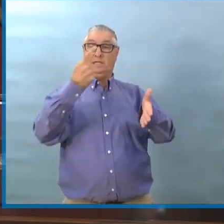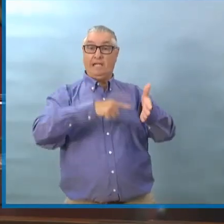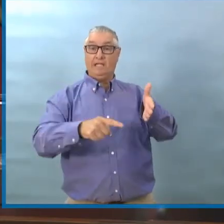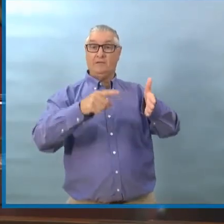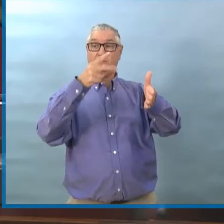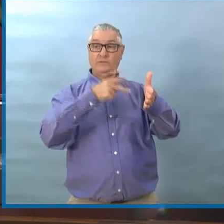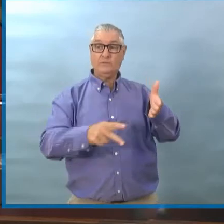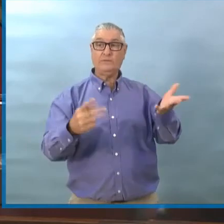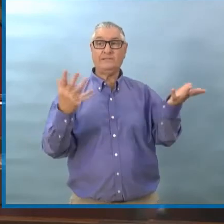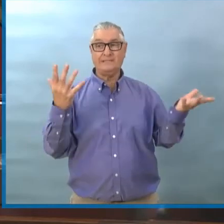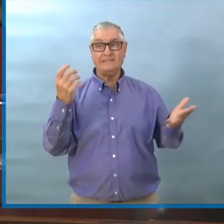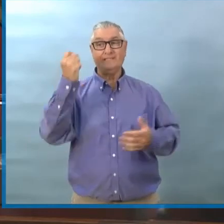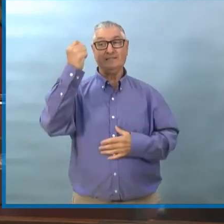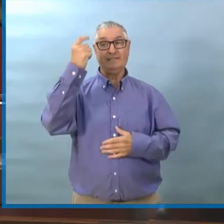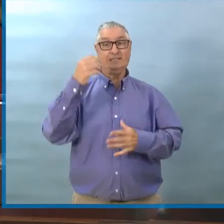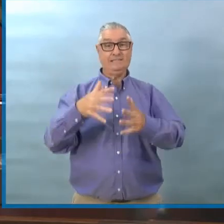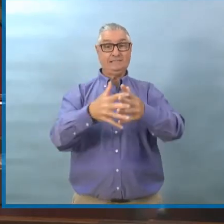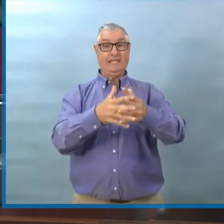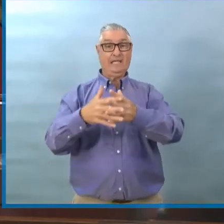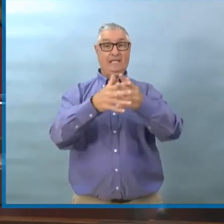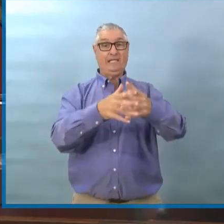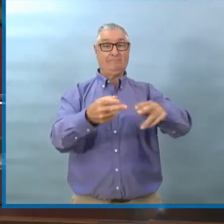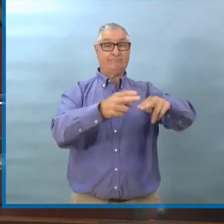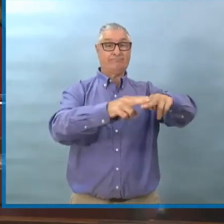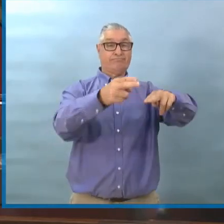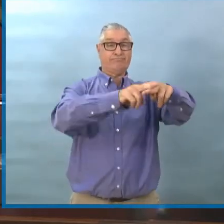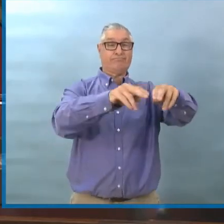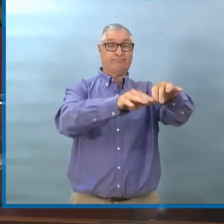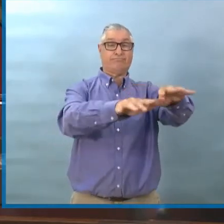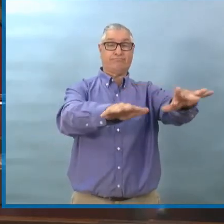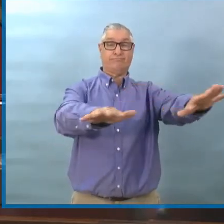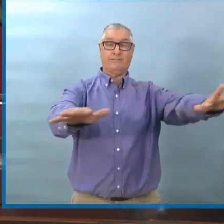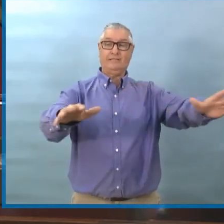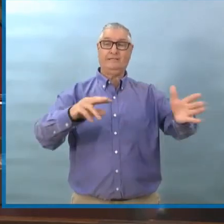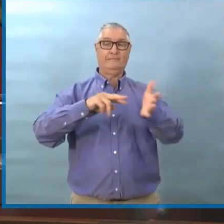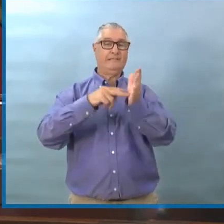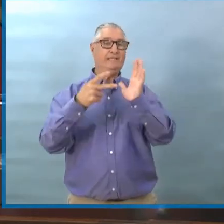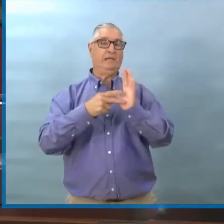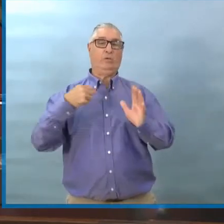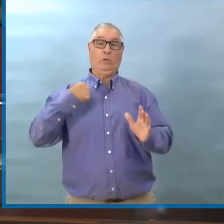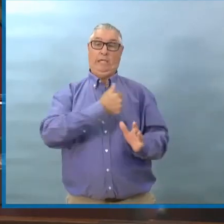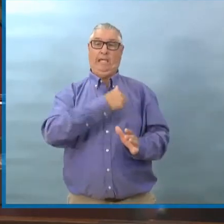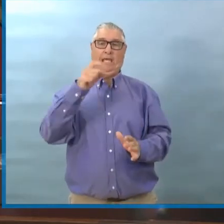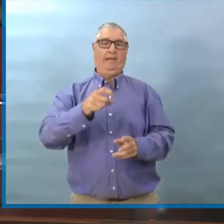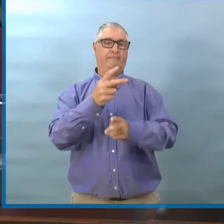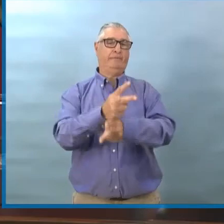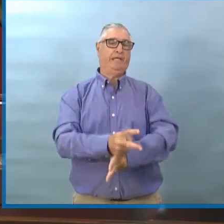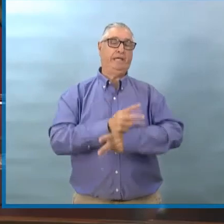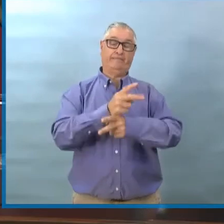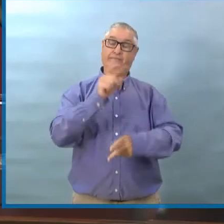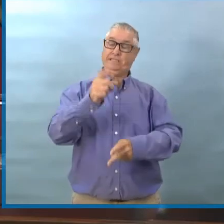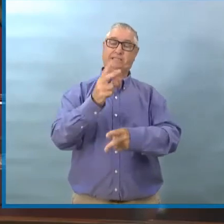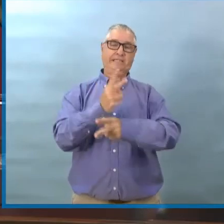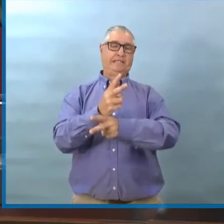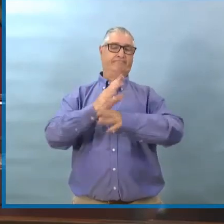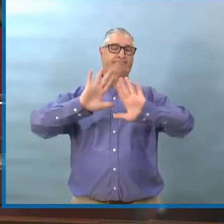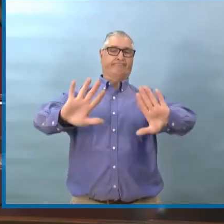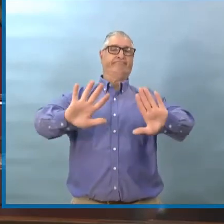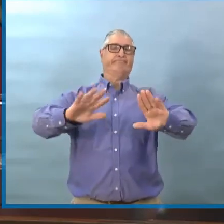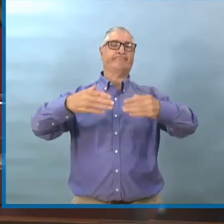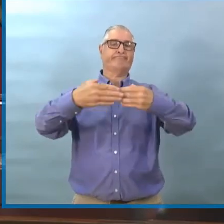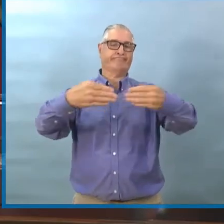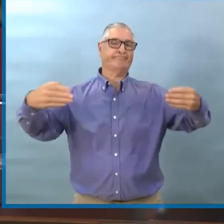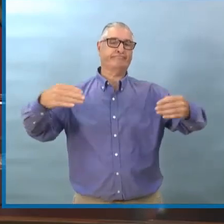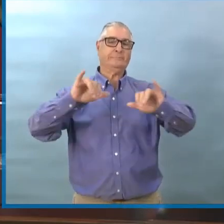Mais par rapport à la transmission communautaire, il faut vraiment faire attention avant de permettre aux gens de voyager en toute liberté.